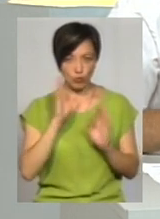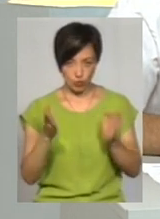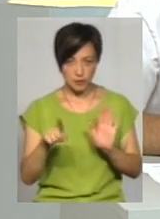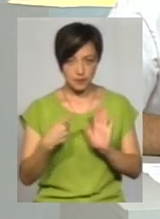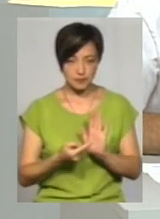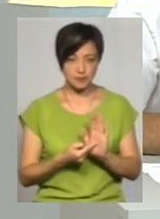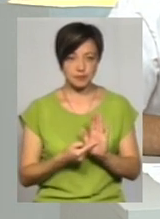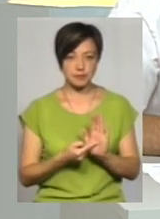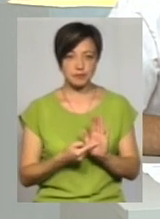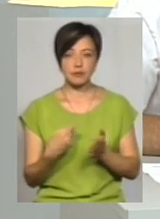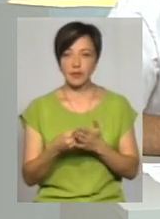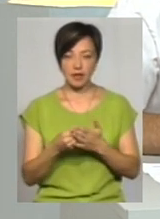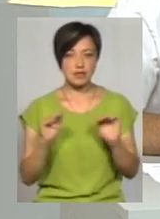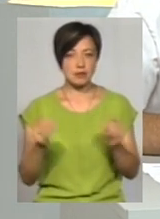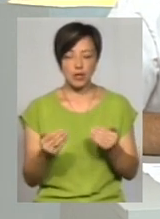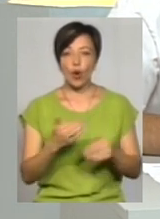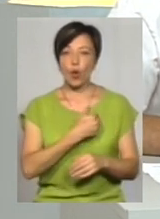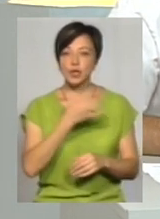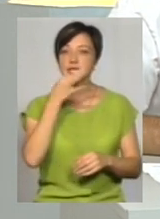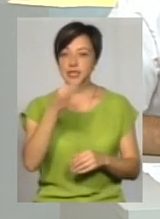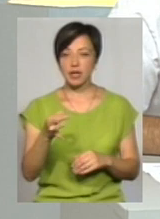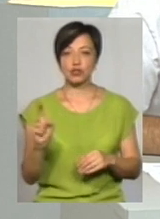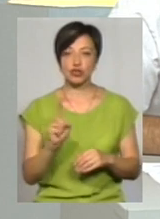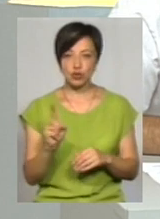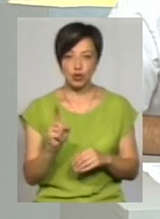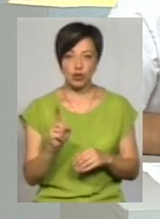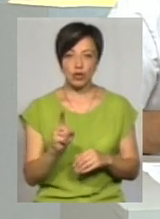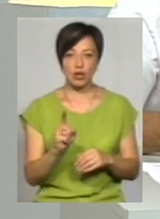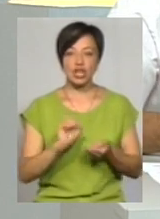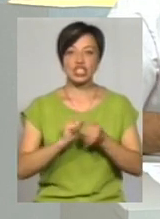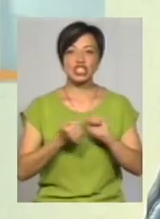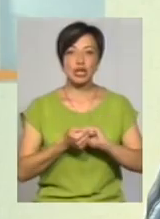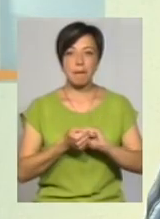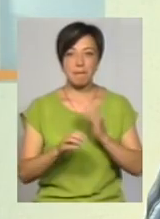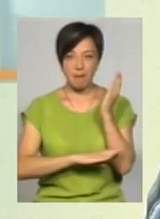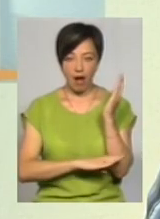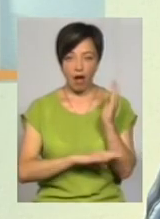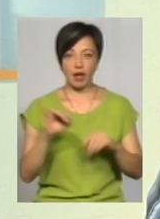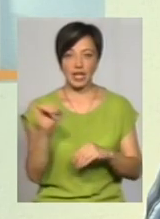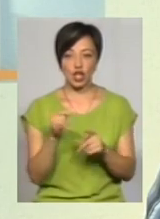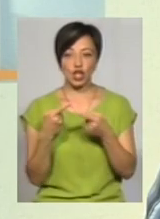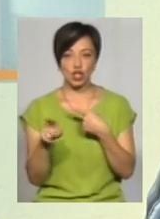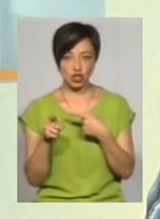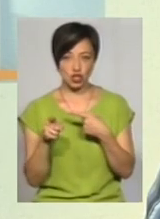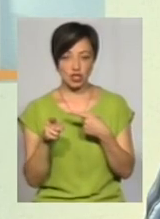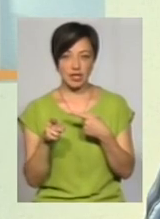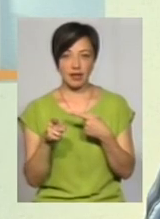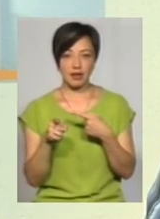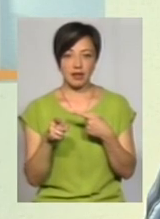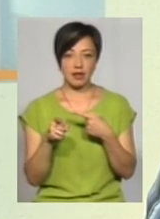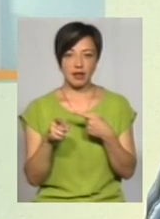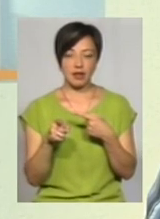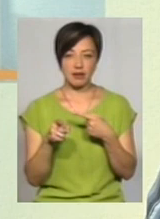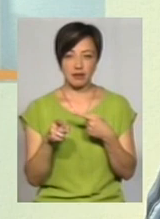Може бути тарифи зменшитися? Хочу сказати, що щіпа і інші теплові